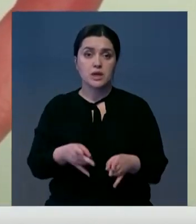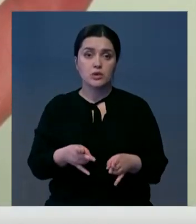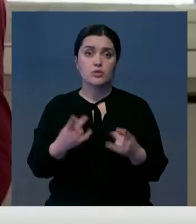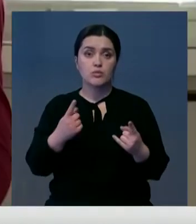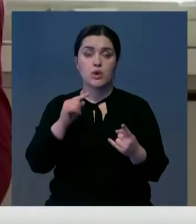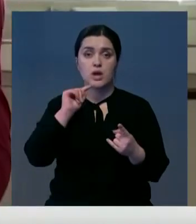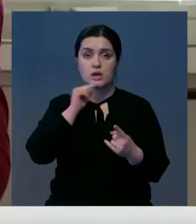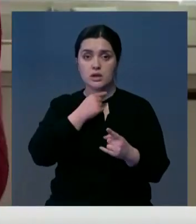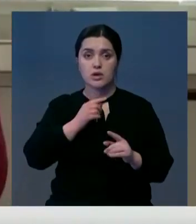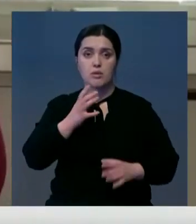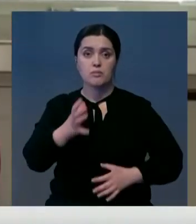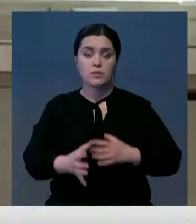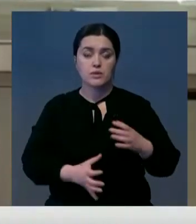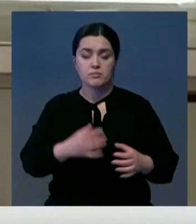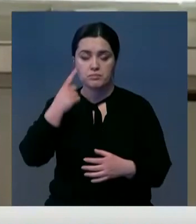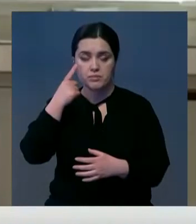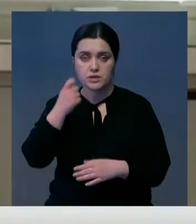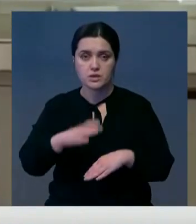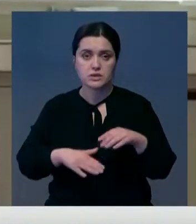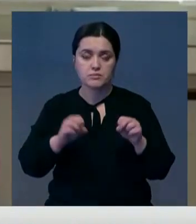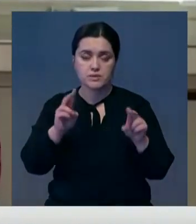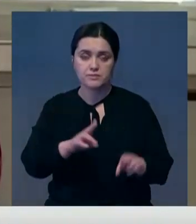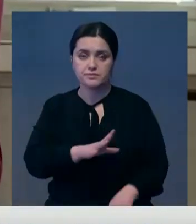пострадают как раз-таки ведущие экономики мира.